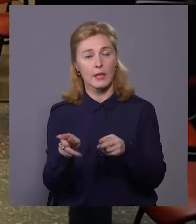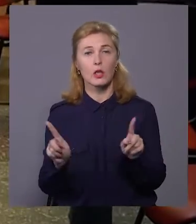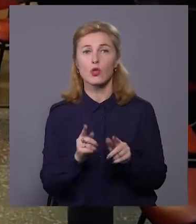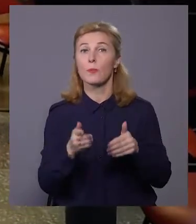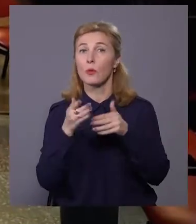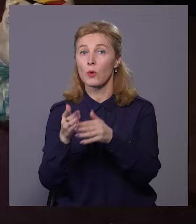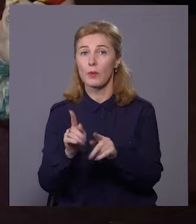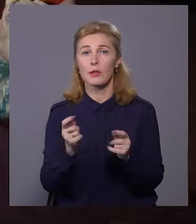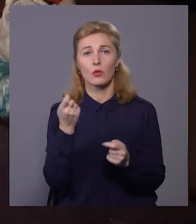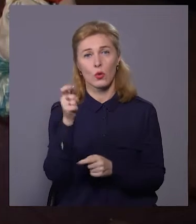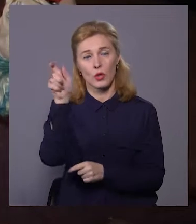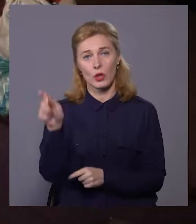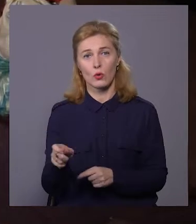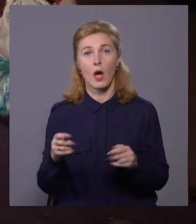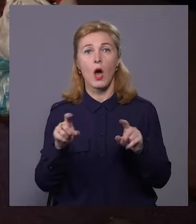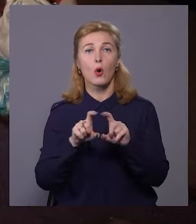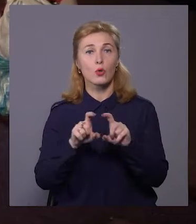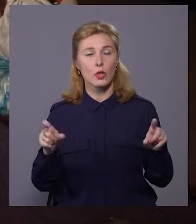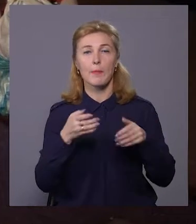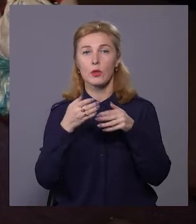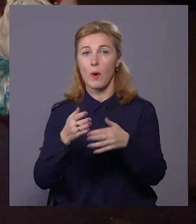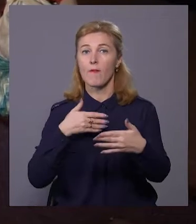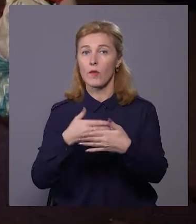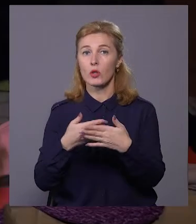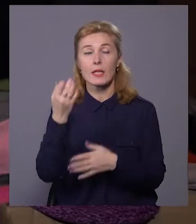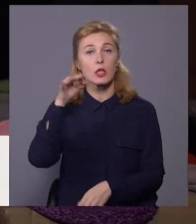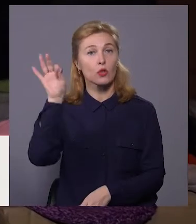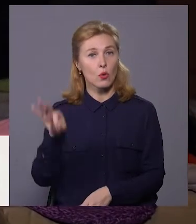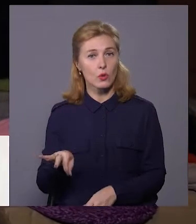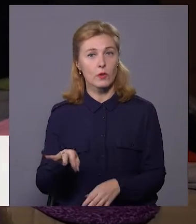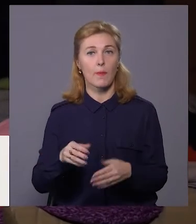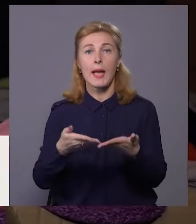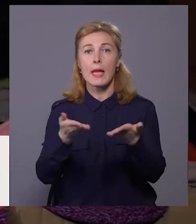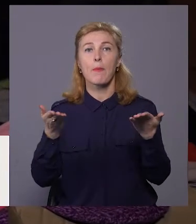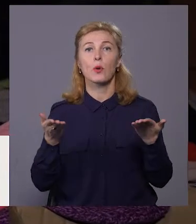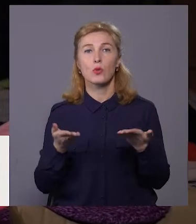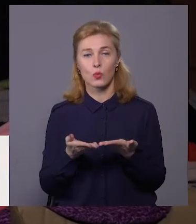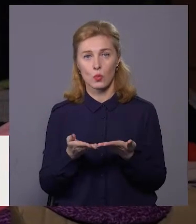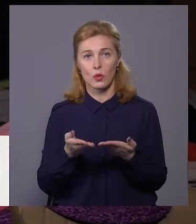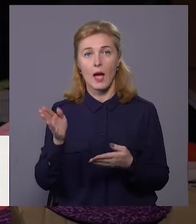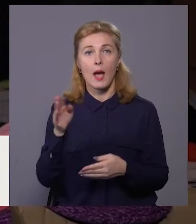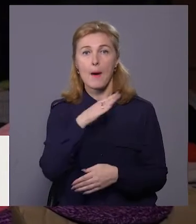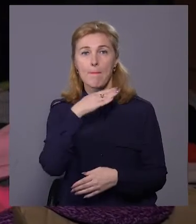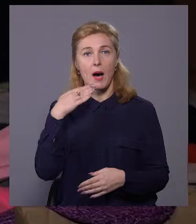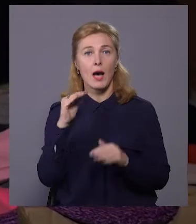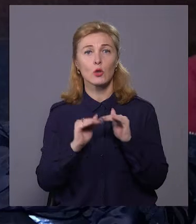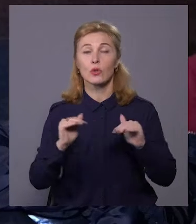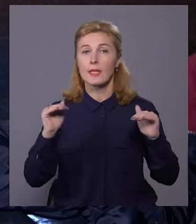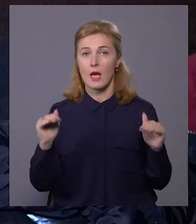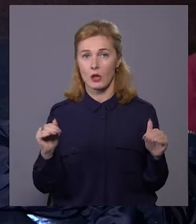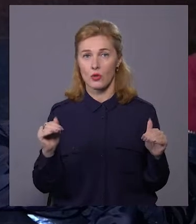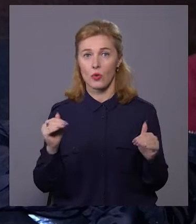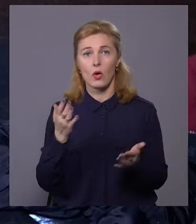допомогти трошки людям. У штабі допомагають також і волонтери з досвідом. І посуда, і багато дуже дитячого.